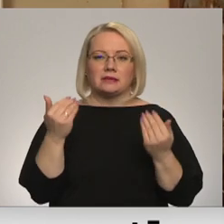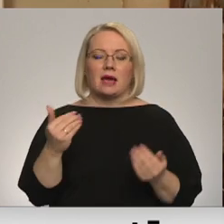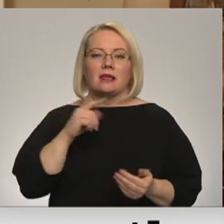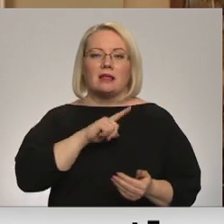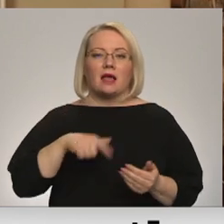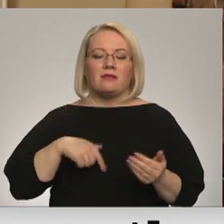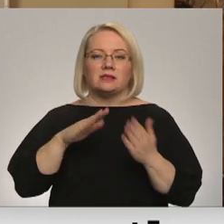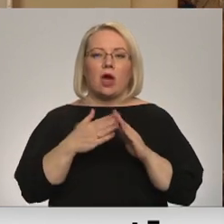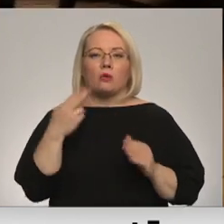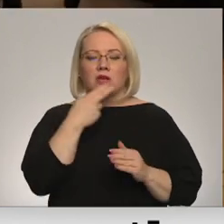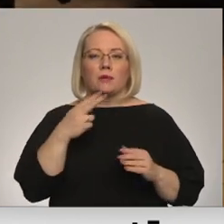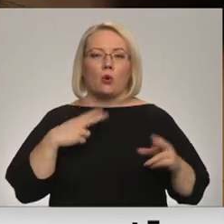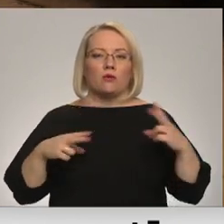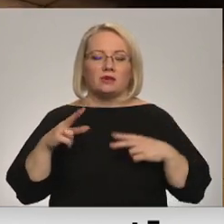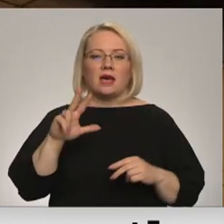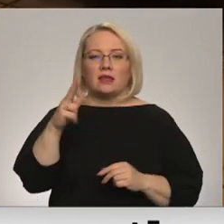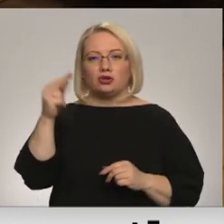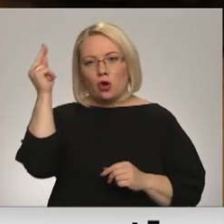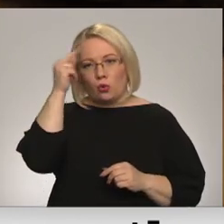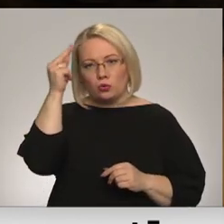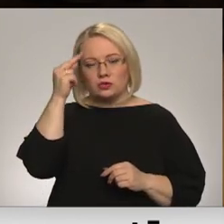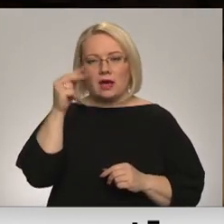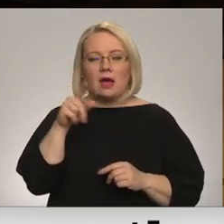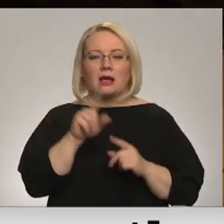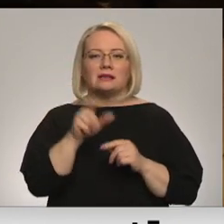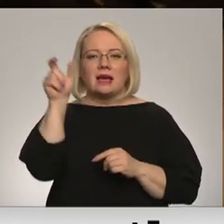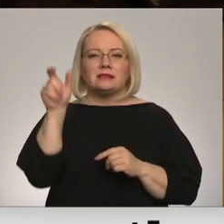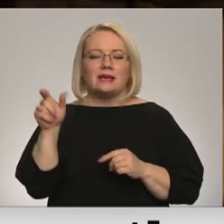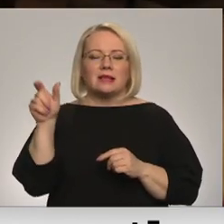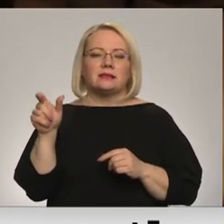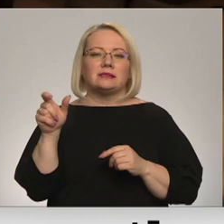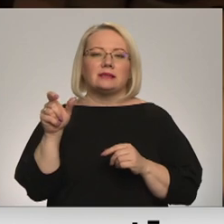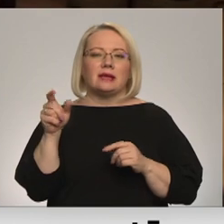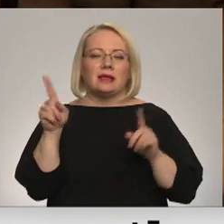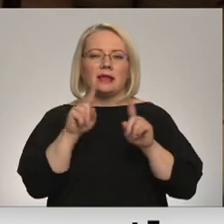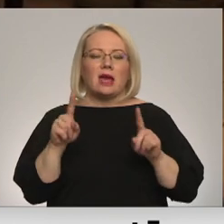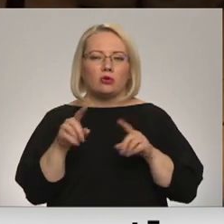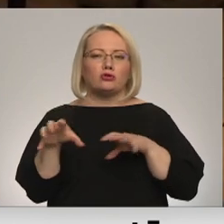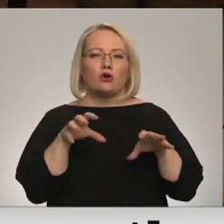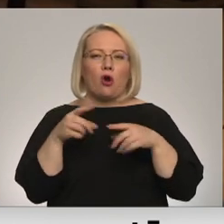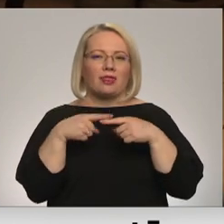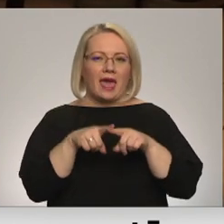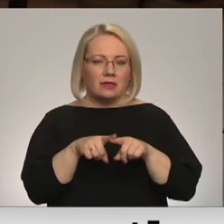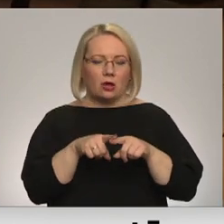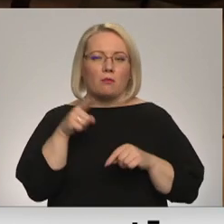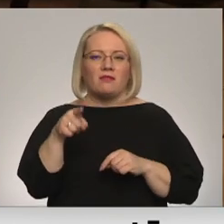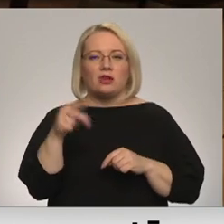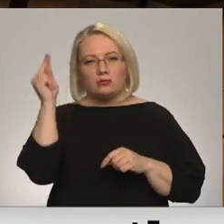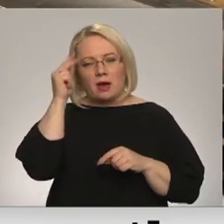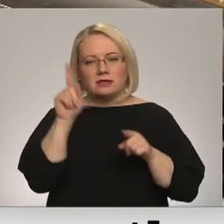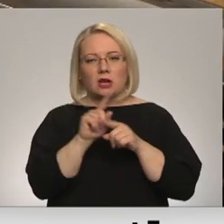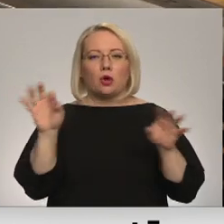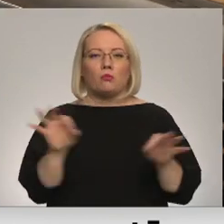lauksaimniecības universitātē trešajā kursā studē cilts lietu zoltehniku, bet deviņus gadus viņš ir mācījies arī mūzikas